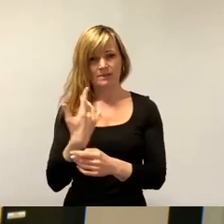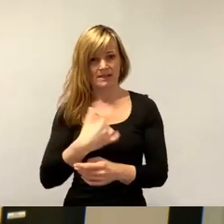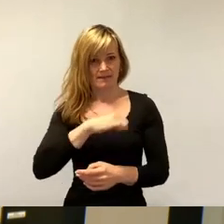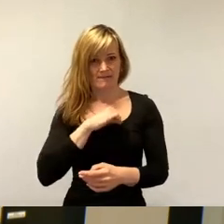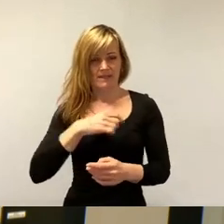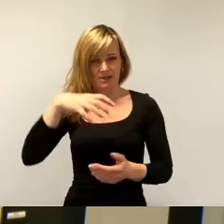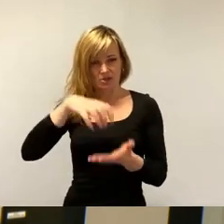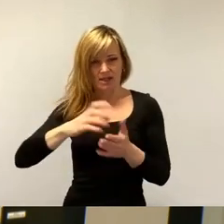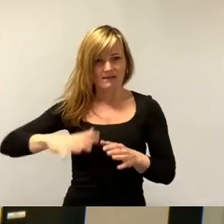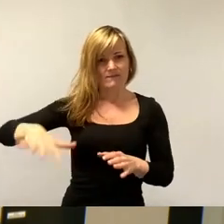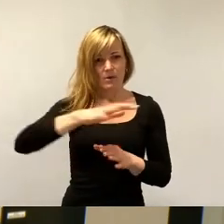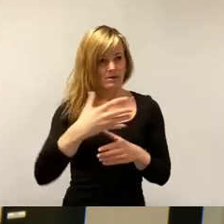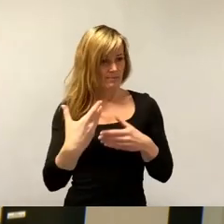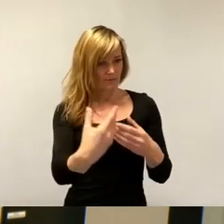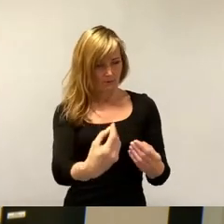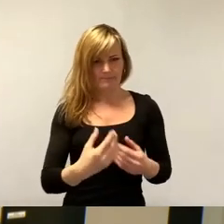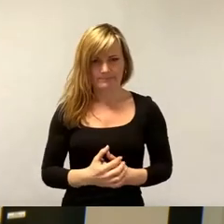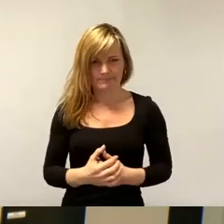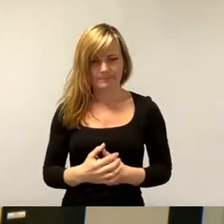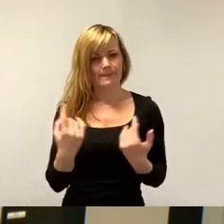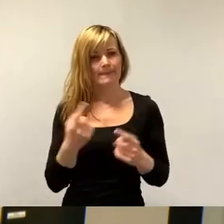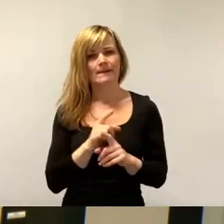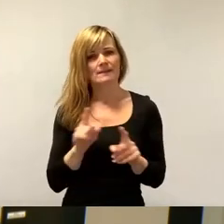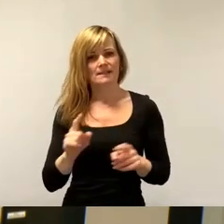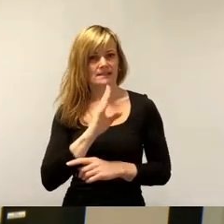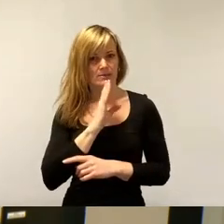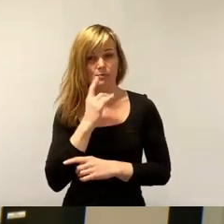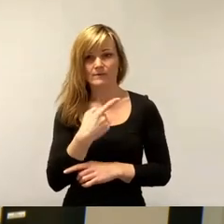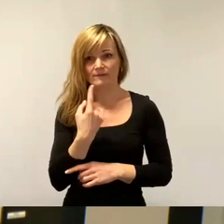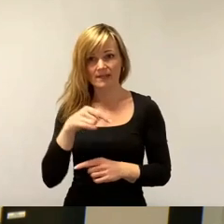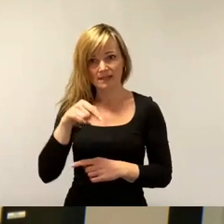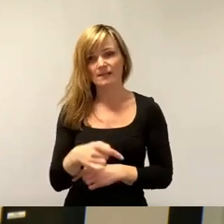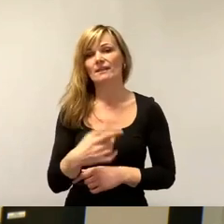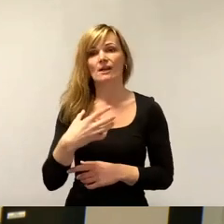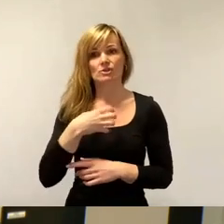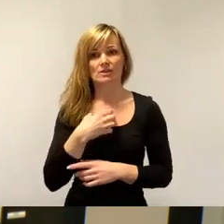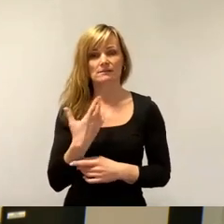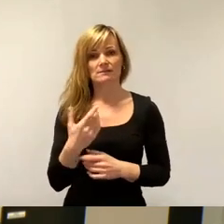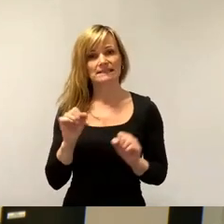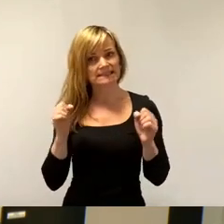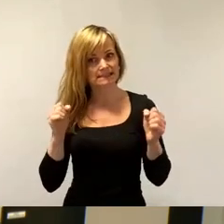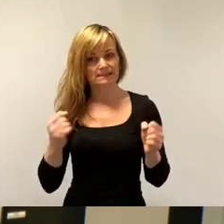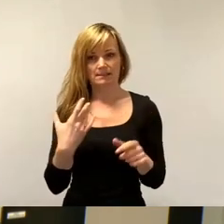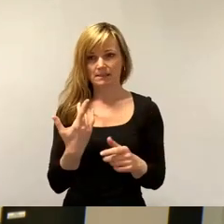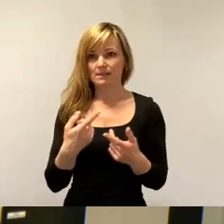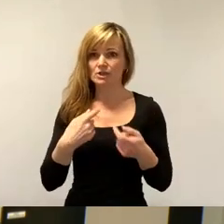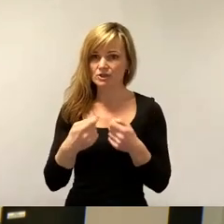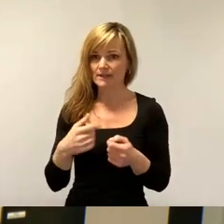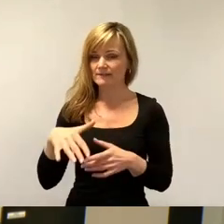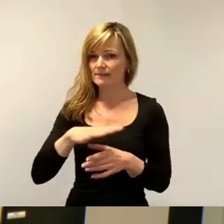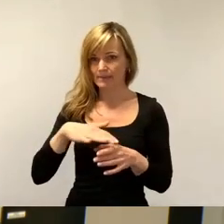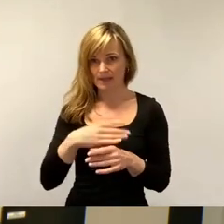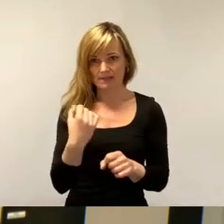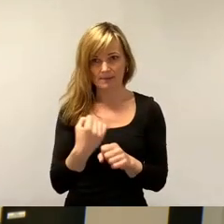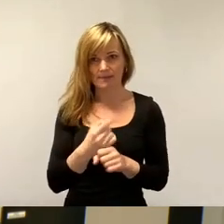reicht aber nicht, wenn wir hier in der Stadt uns bemühen, wenn wir uns anstrengen, wenn der Geschäftsbereich arbeitet. Wir hängen immer ab von den Genehmigungen